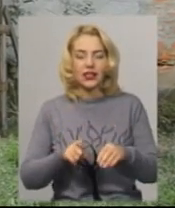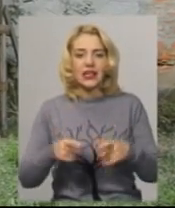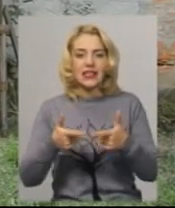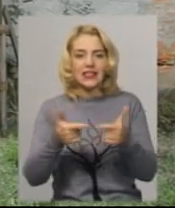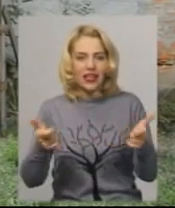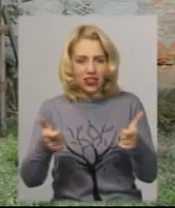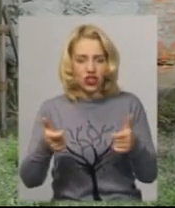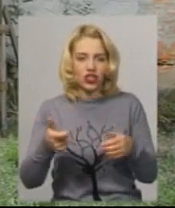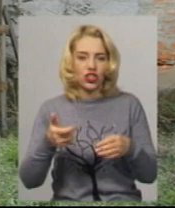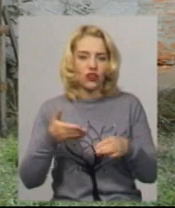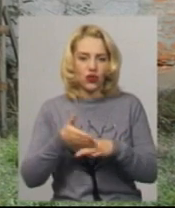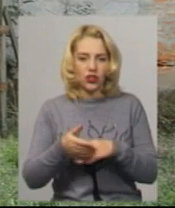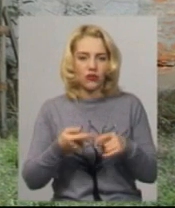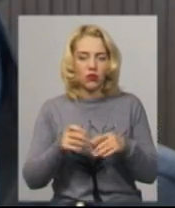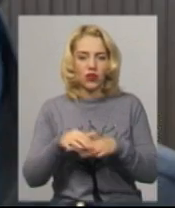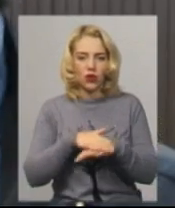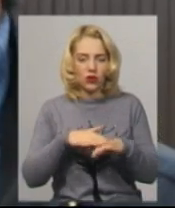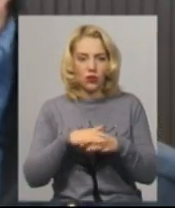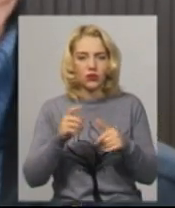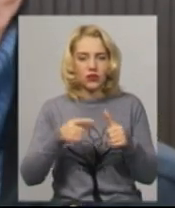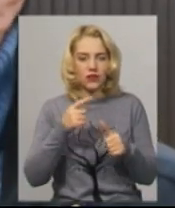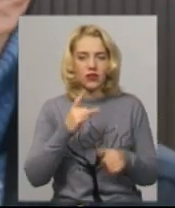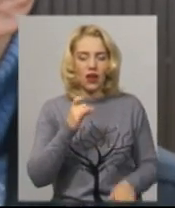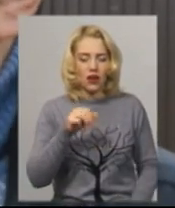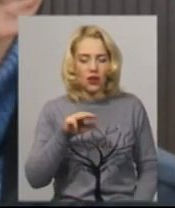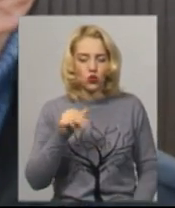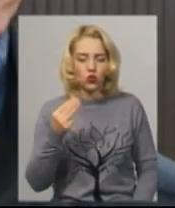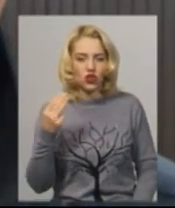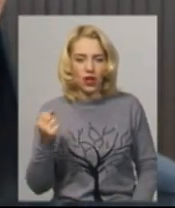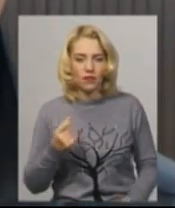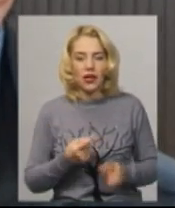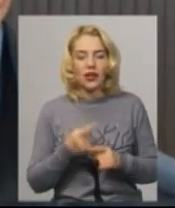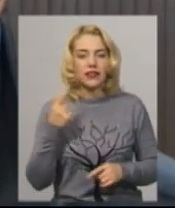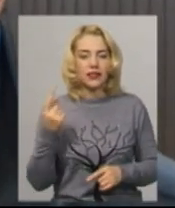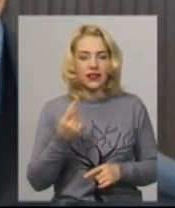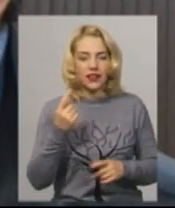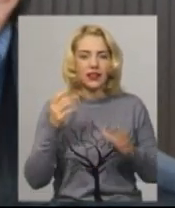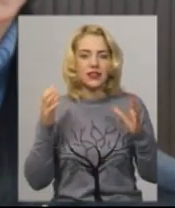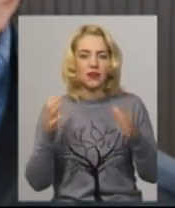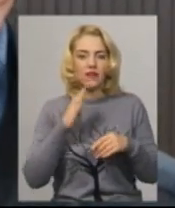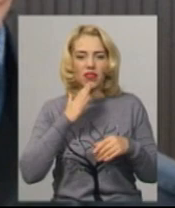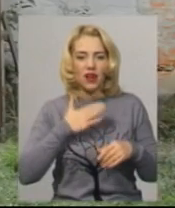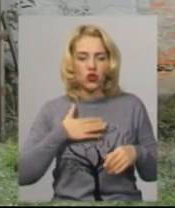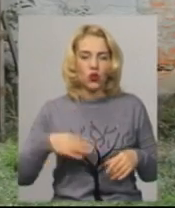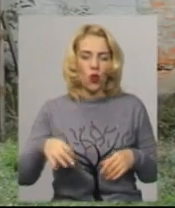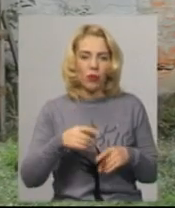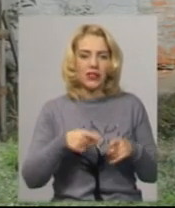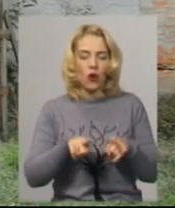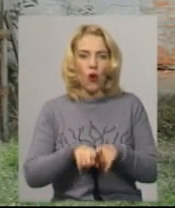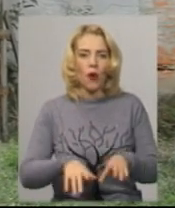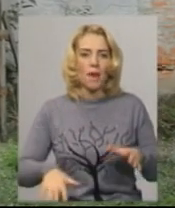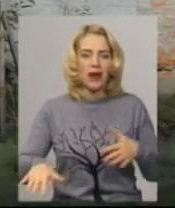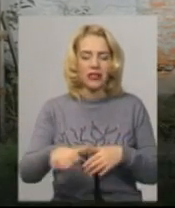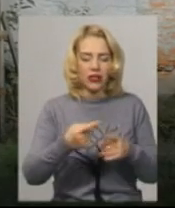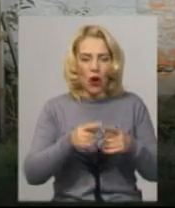дворів, по-народному тут ратуша. По суті, єдиний такого плану збережений в нашій області, такого масштабу. Ті унікальні